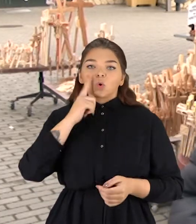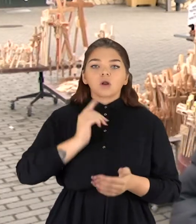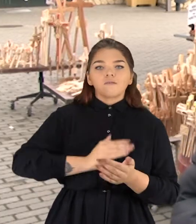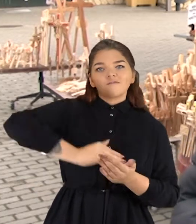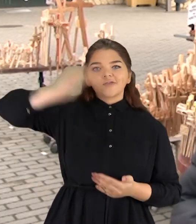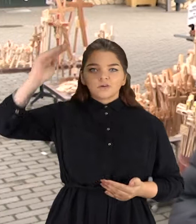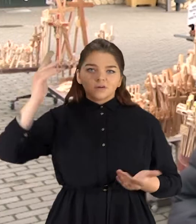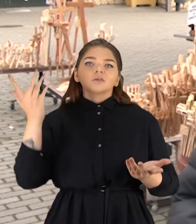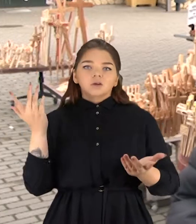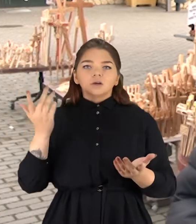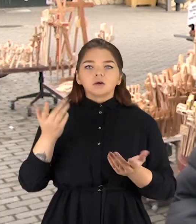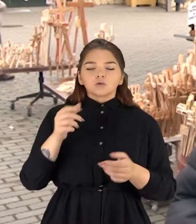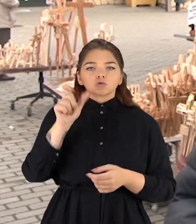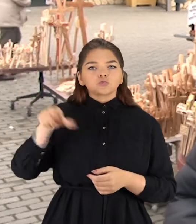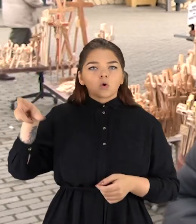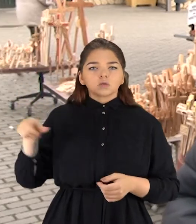aukšto lygio nori ateiti.